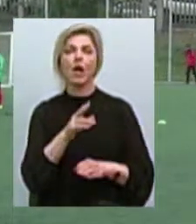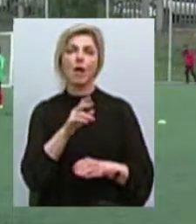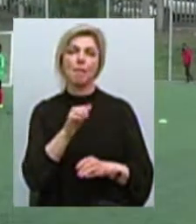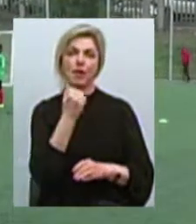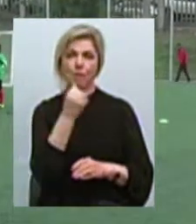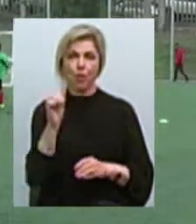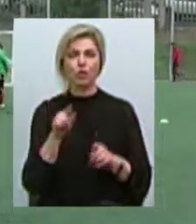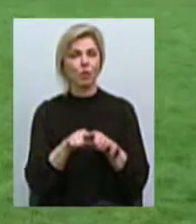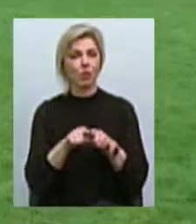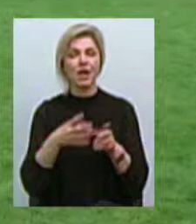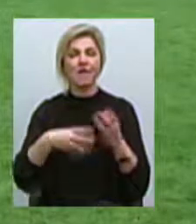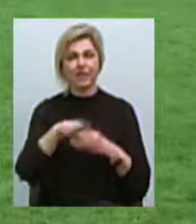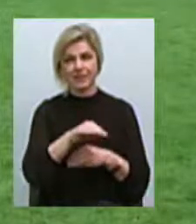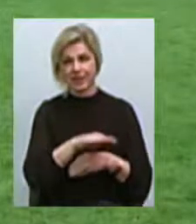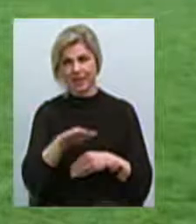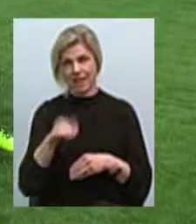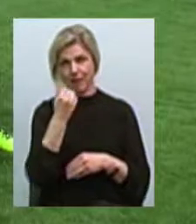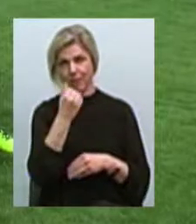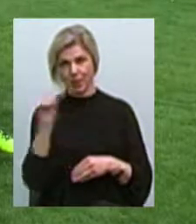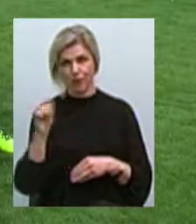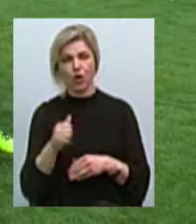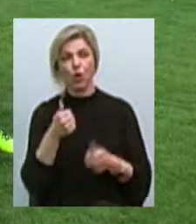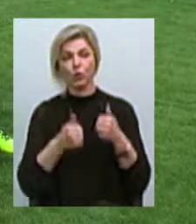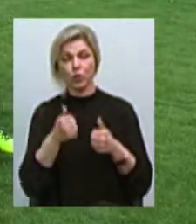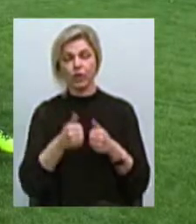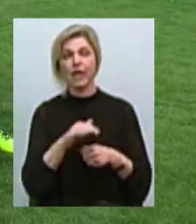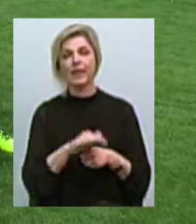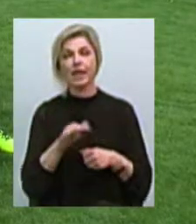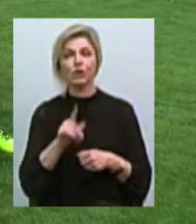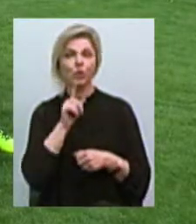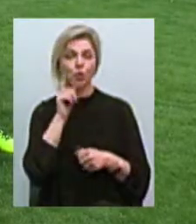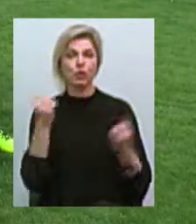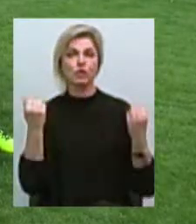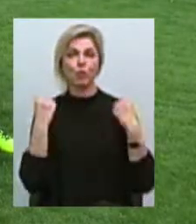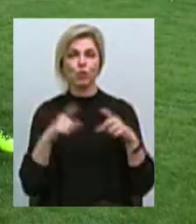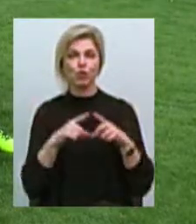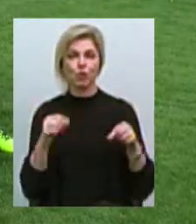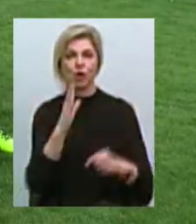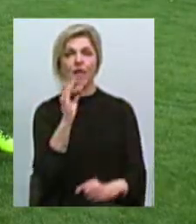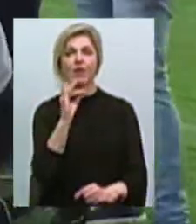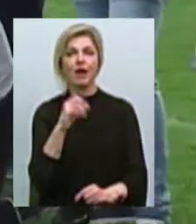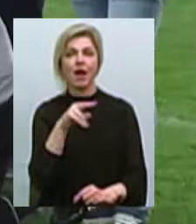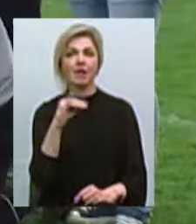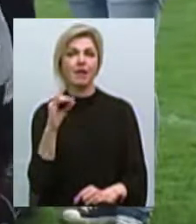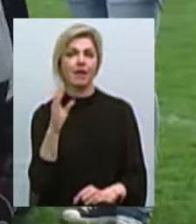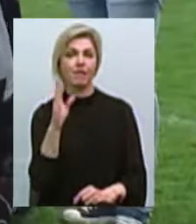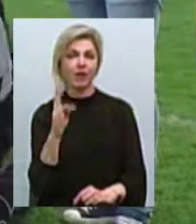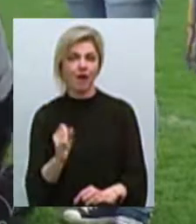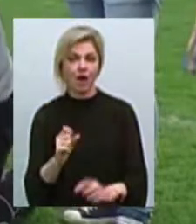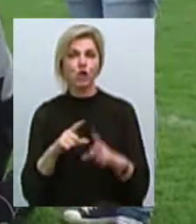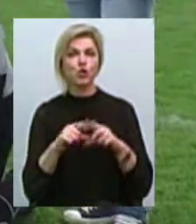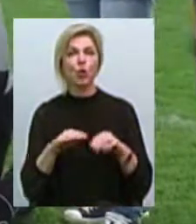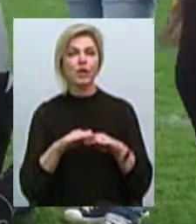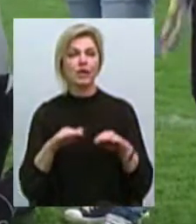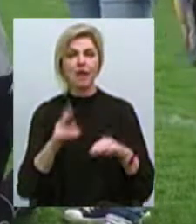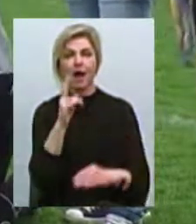діти переможці. Сьогодні свято. Переможцями турніру стали команди дитячо-юнацької спортивної школи Врадіївки, дитячо-юнацької спортивної